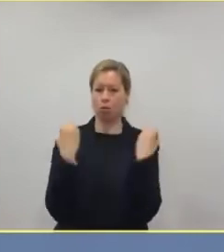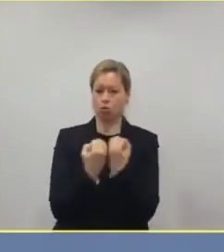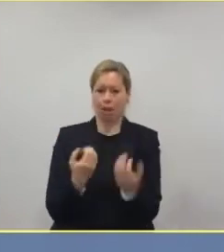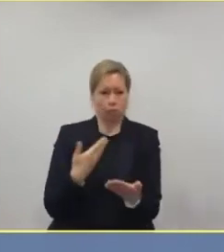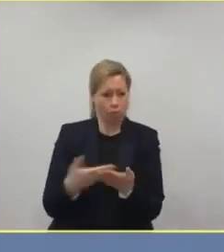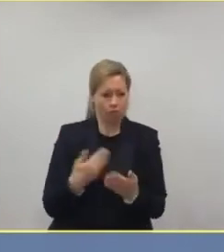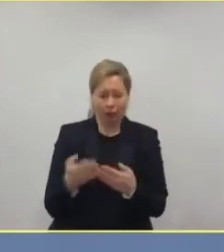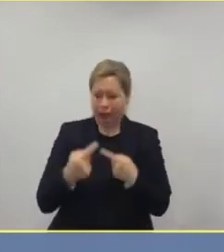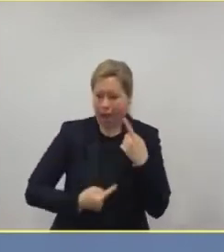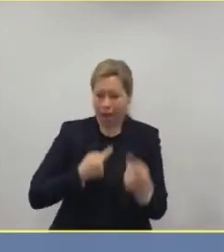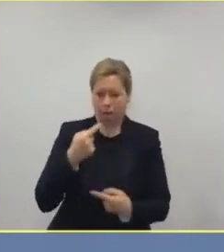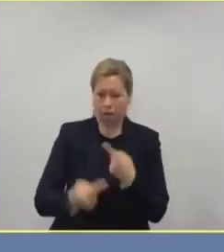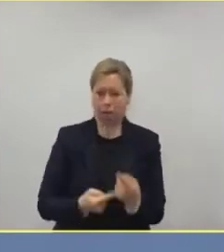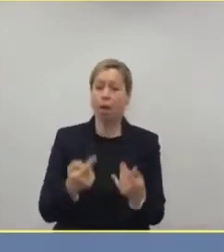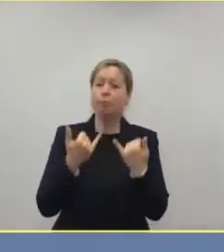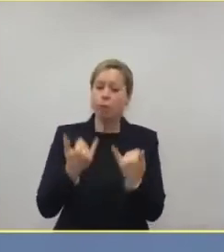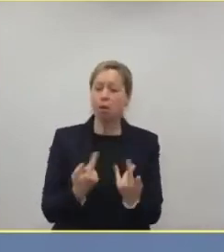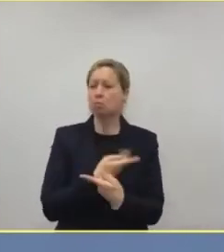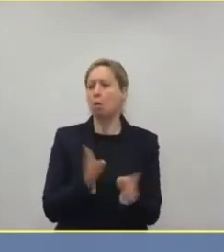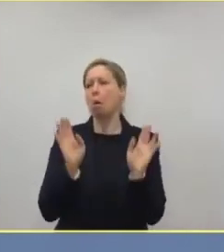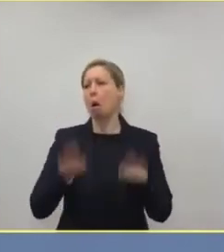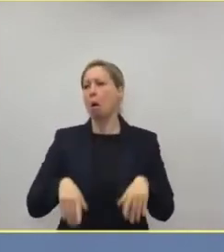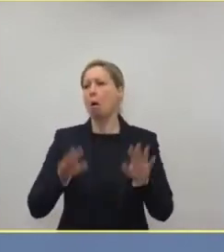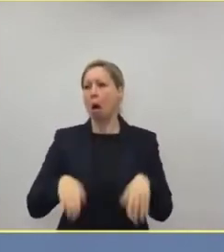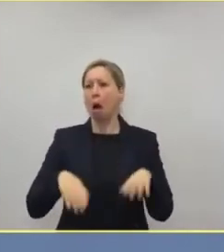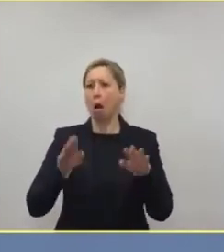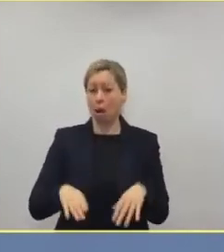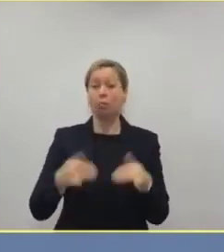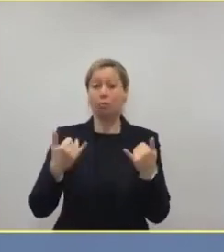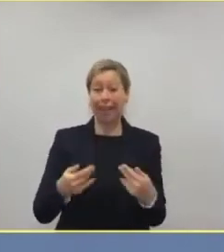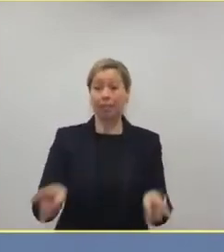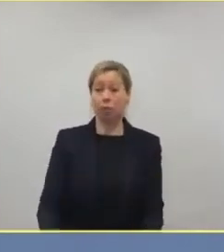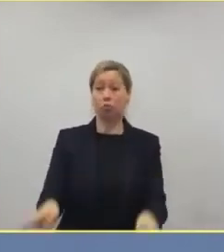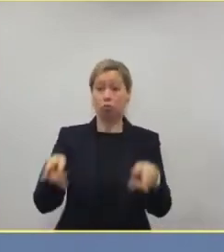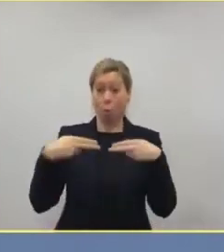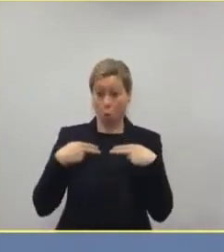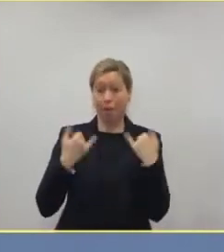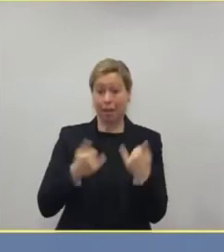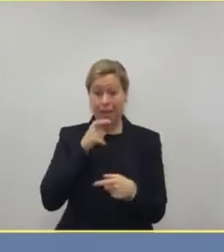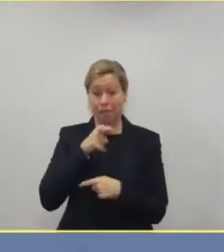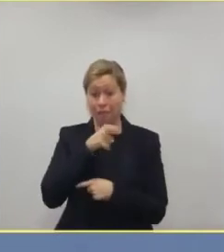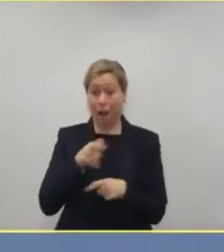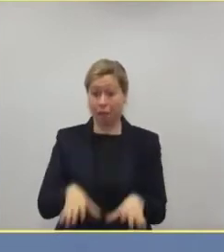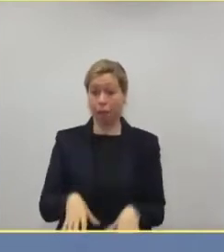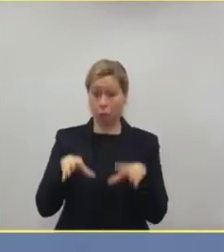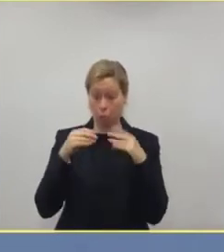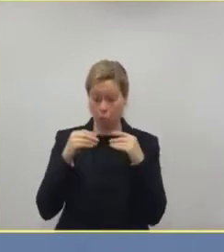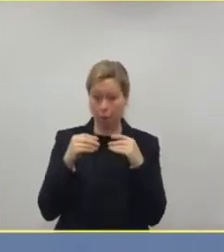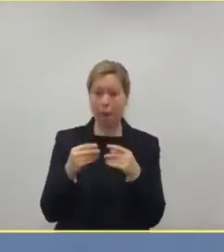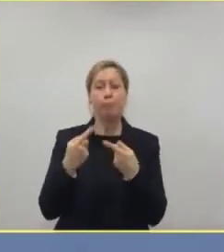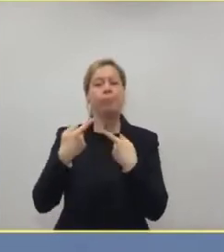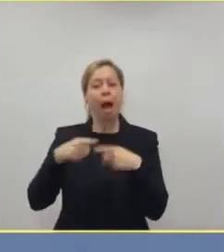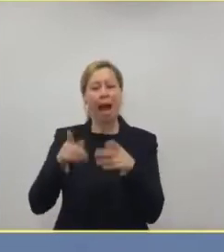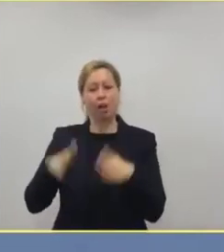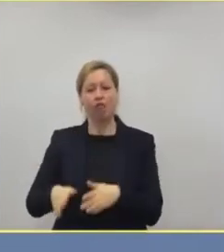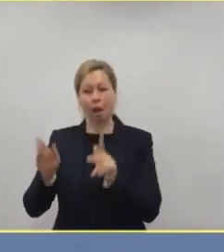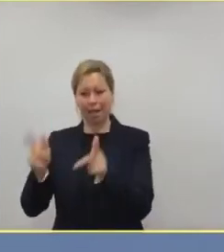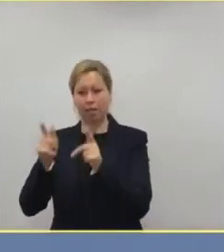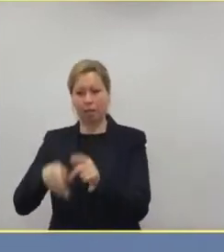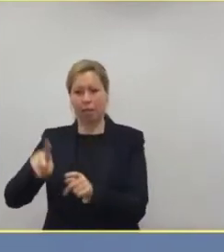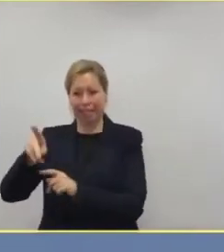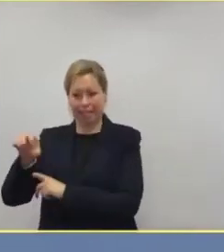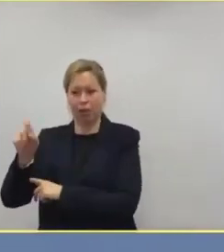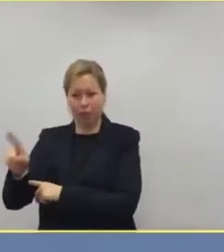Nachlässigkeit, wo wir selber vielleicht auch entspannt gewinnen sind, auf die Füße. Die DIVI, wir anderen Fachgesellschaften, hat sich ja nach der Diskussion im